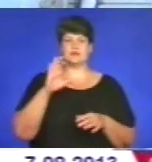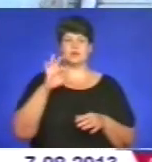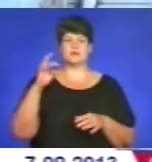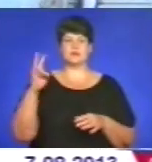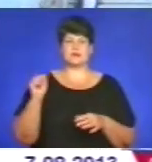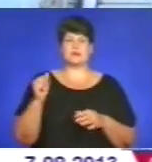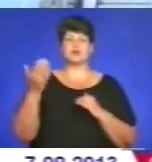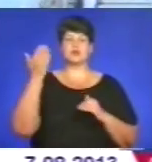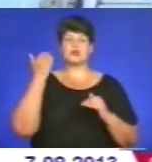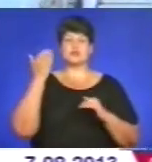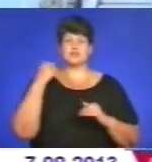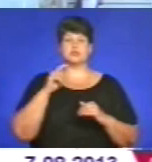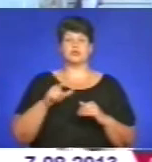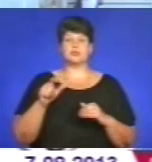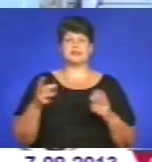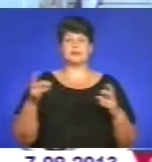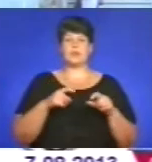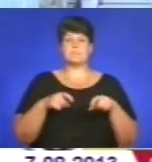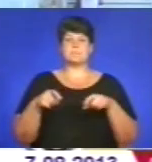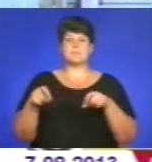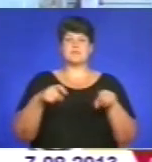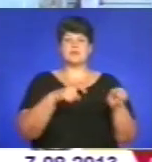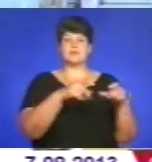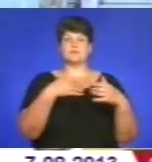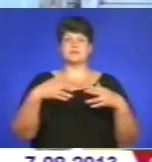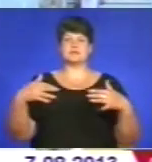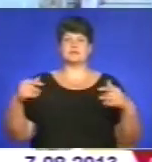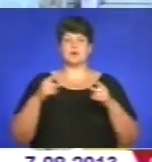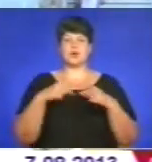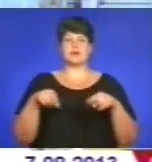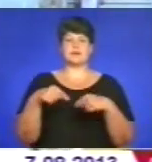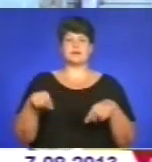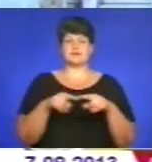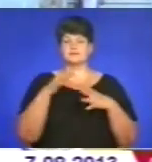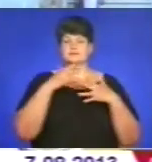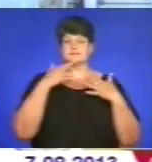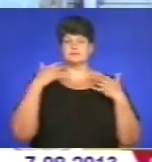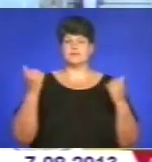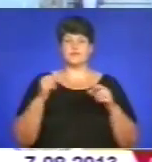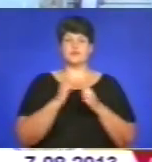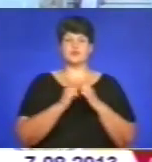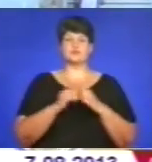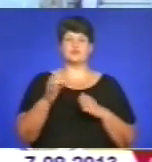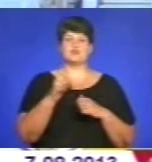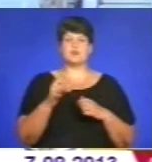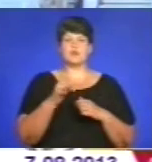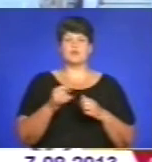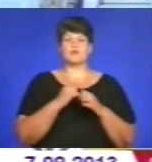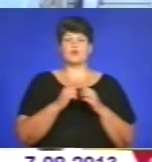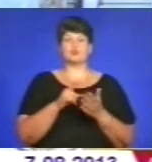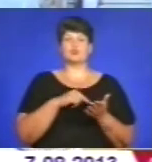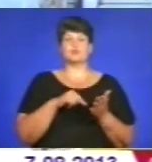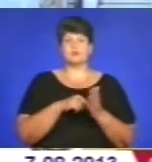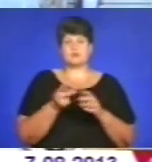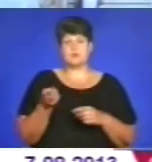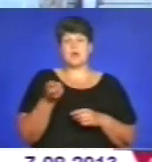раніше людині треба було бігати по всіх організаціях, а їх дуже багато в кожному районі, в кожному місті, то вони тут